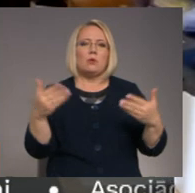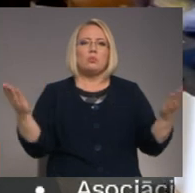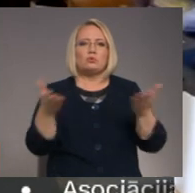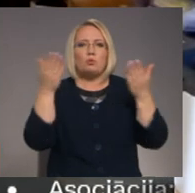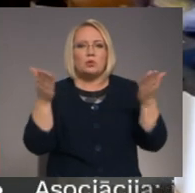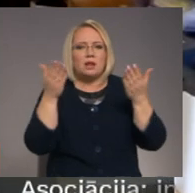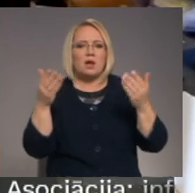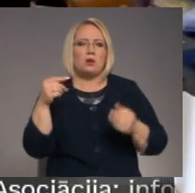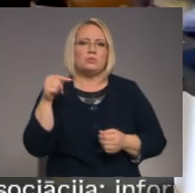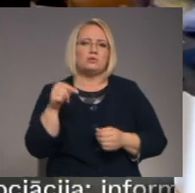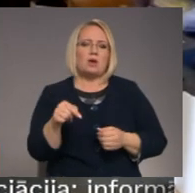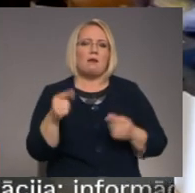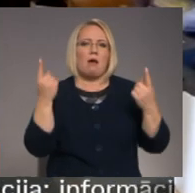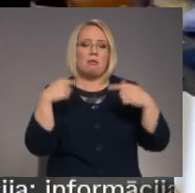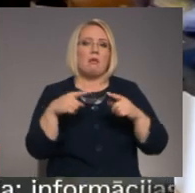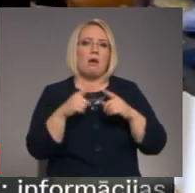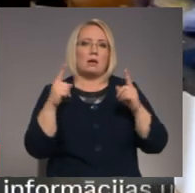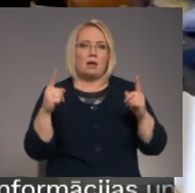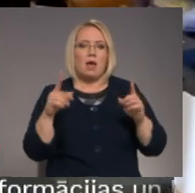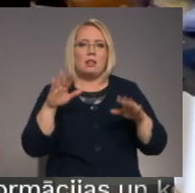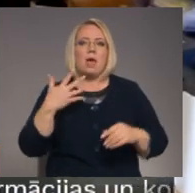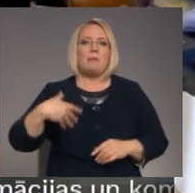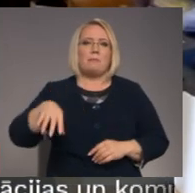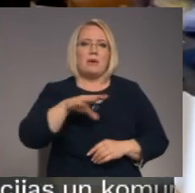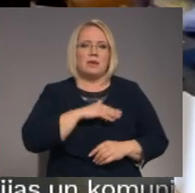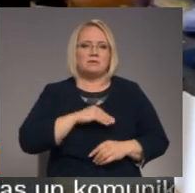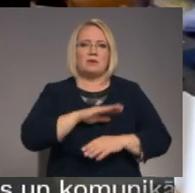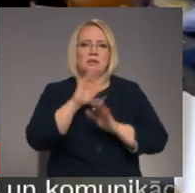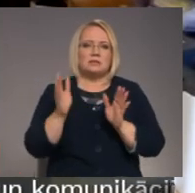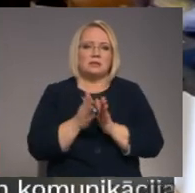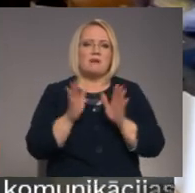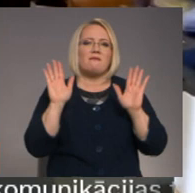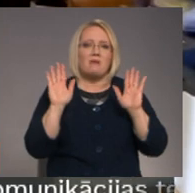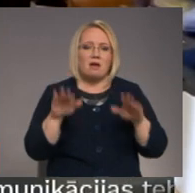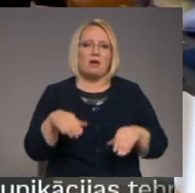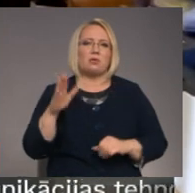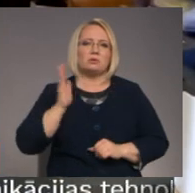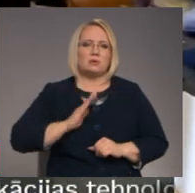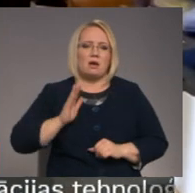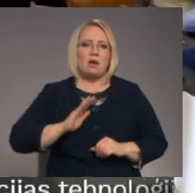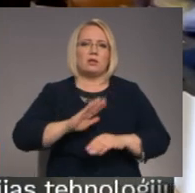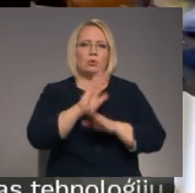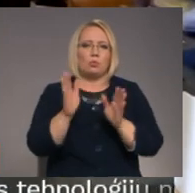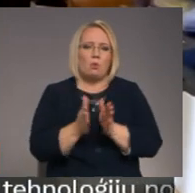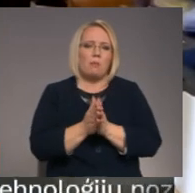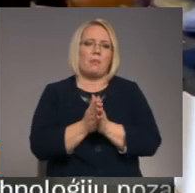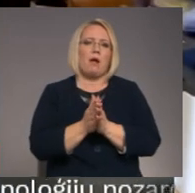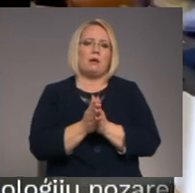Uzmundrinājumu šajā laikā, lai mēs visi varētu sagaidīt kopā